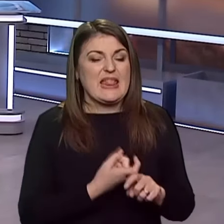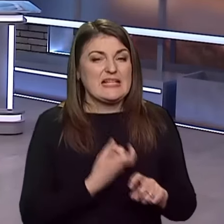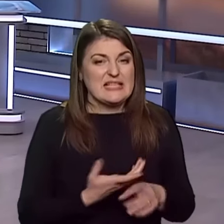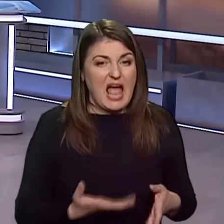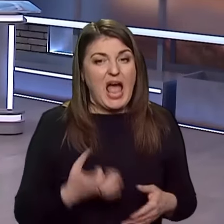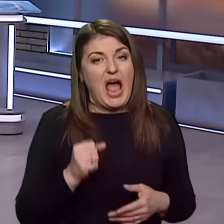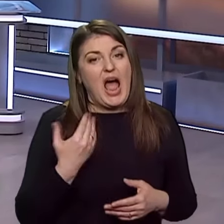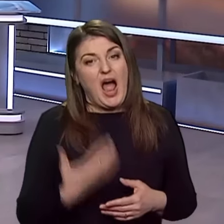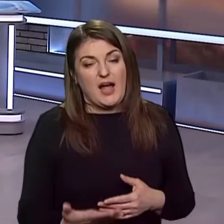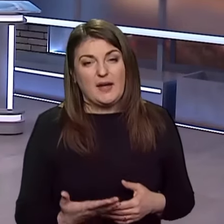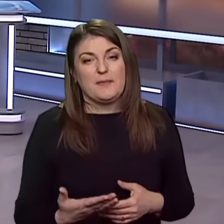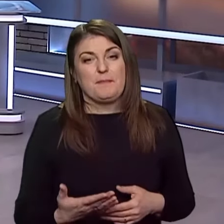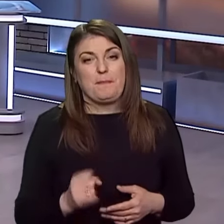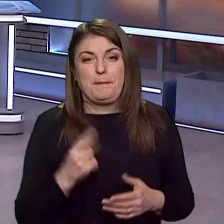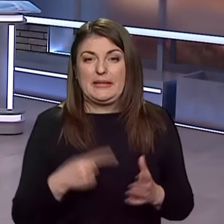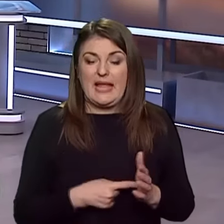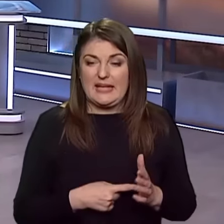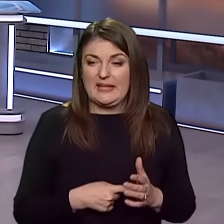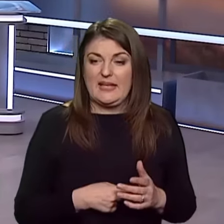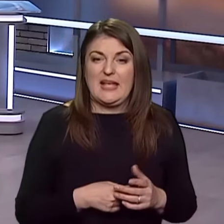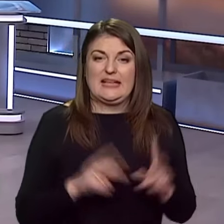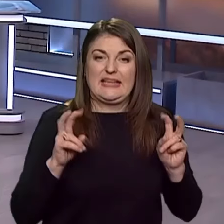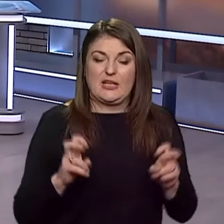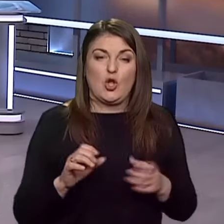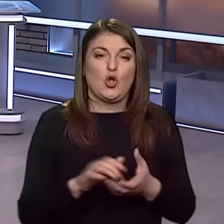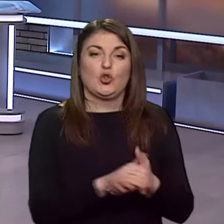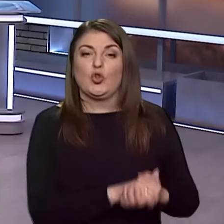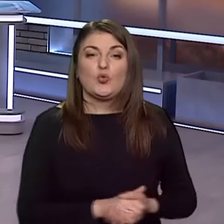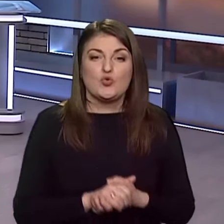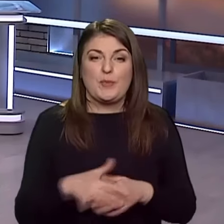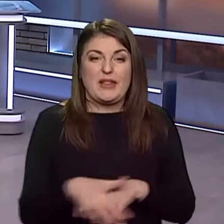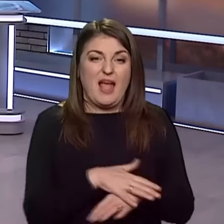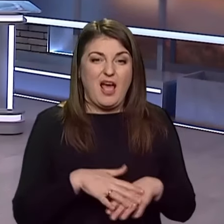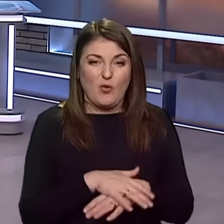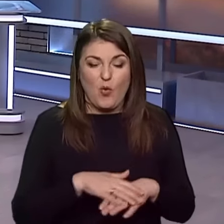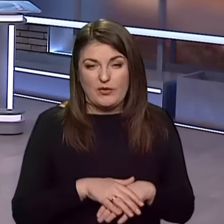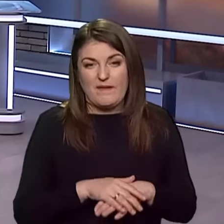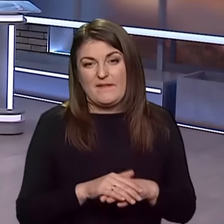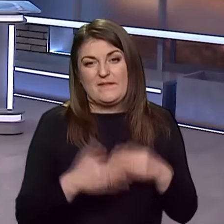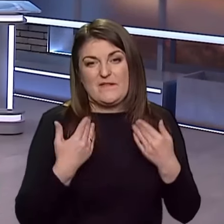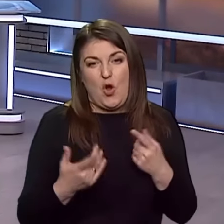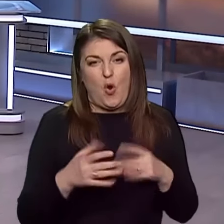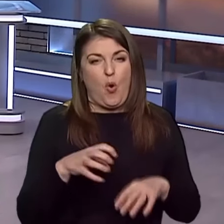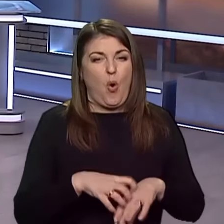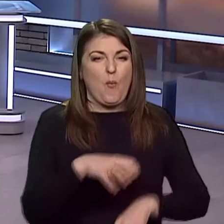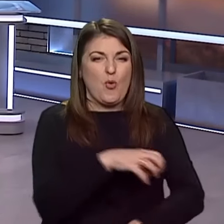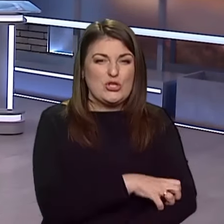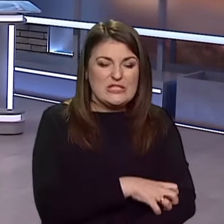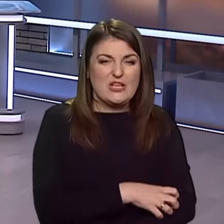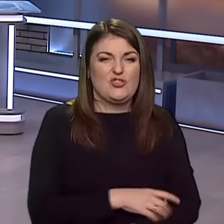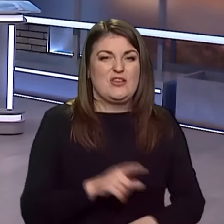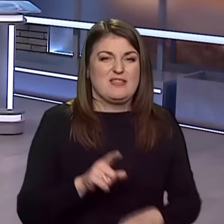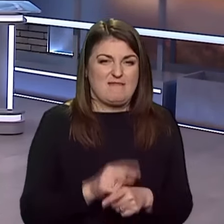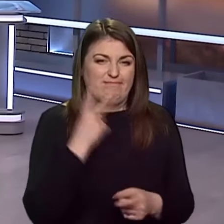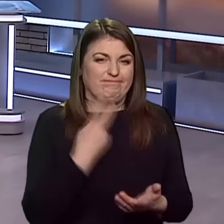А от питання, а от термін дружби народів в його комуністичній, тоталітарній